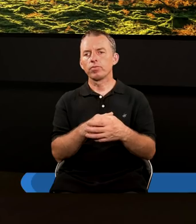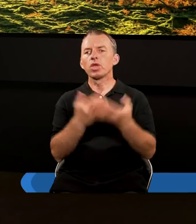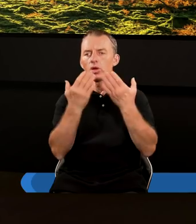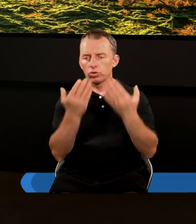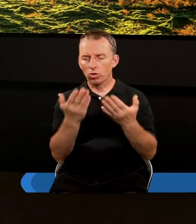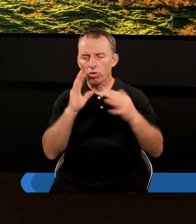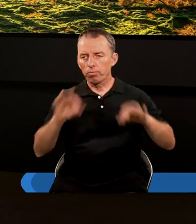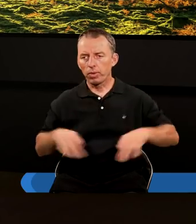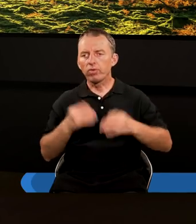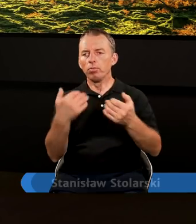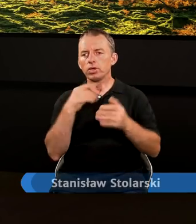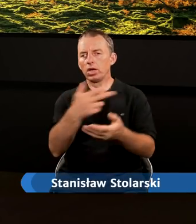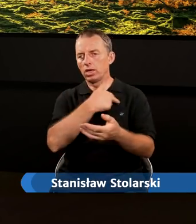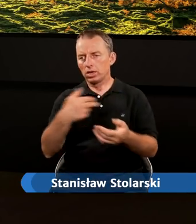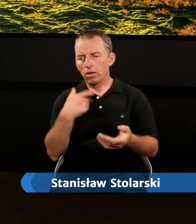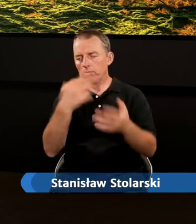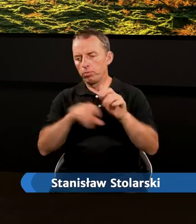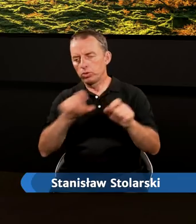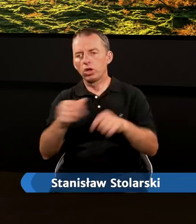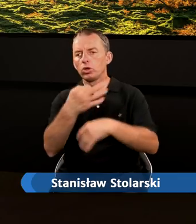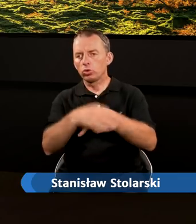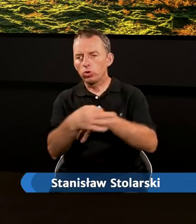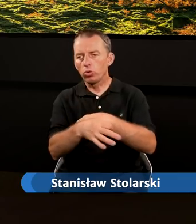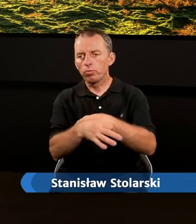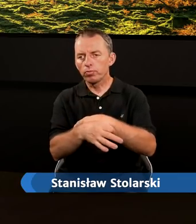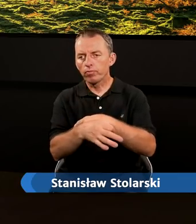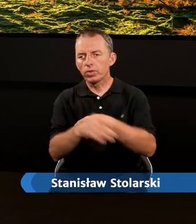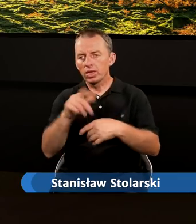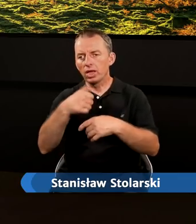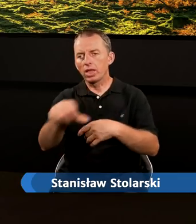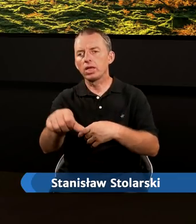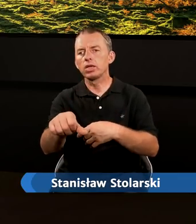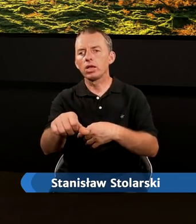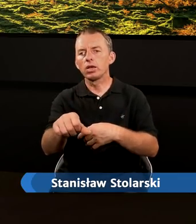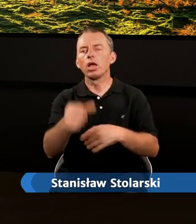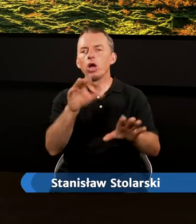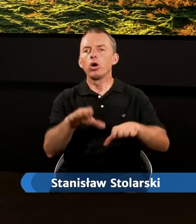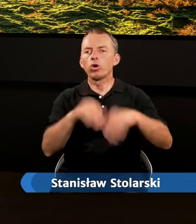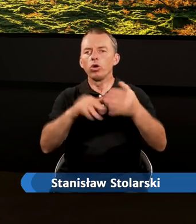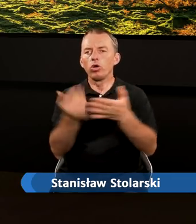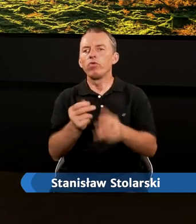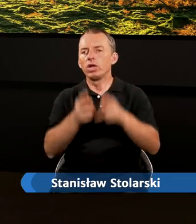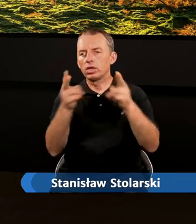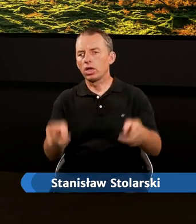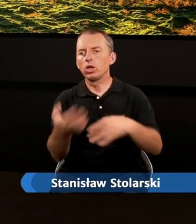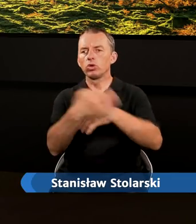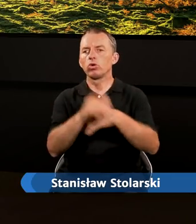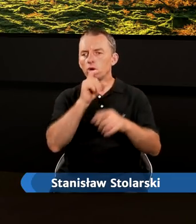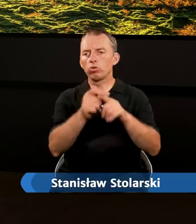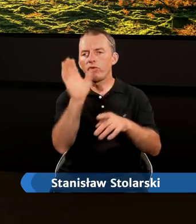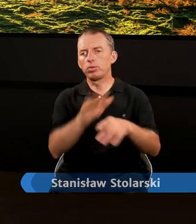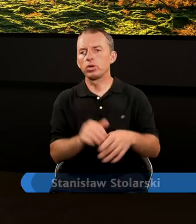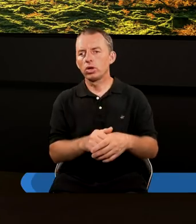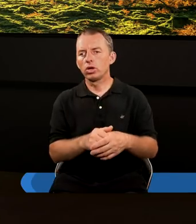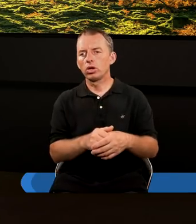Dziękujemy Państwu, że byliście z nami podczas tego studium. Za tydzień rozpoczynamy nowy sezon studiowania Słowa